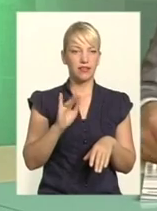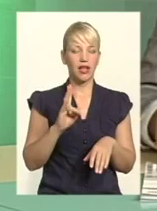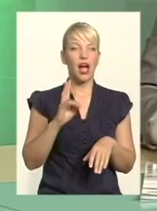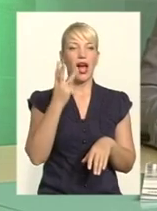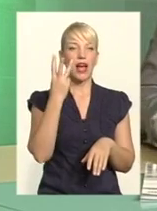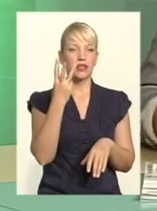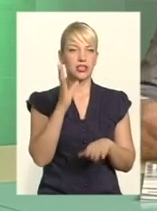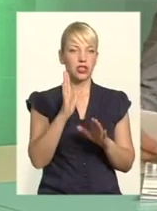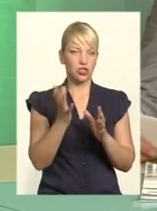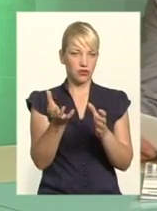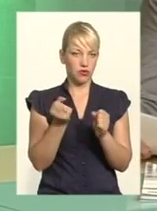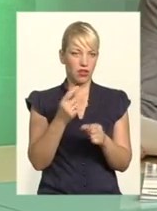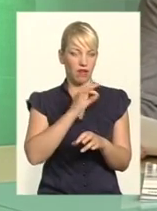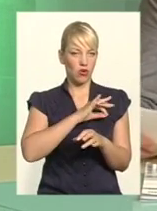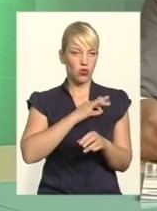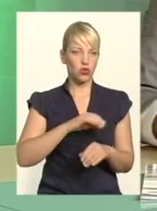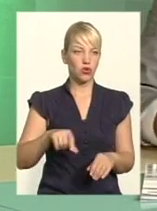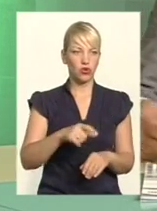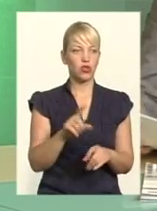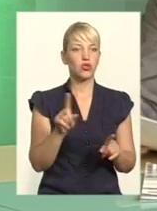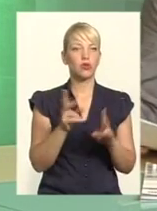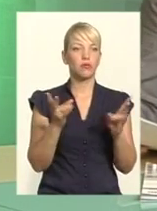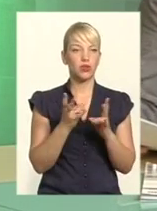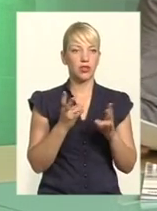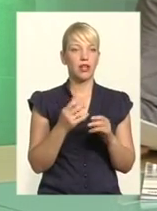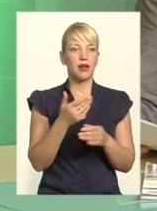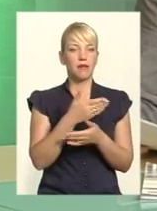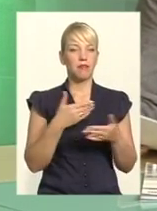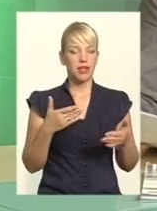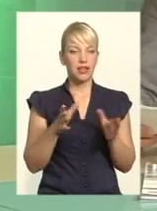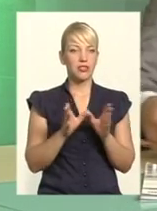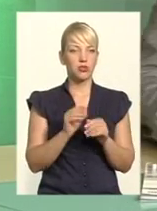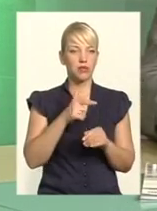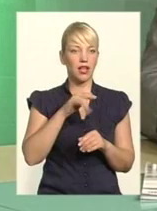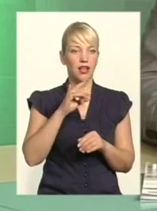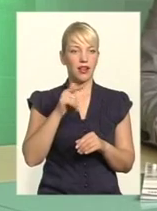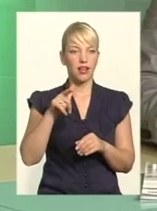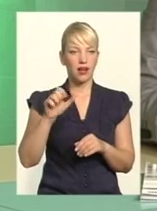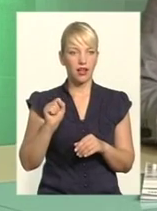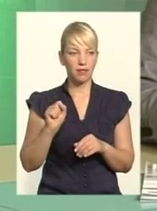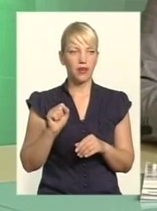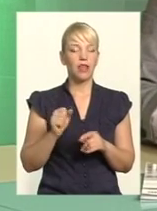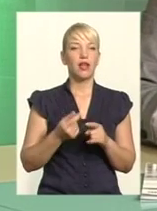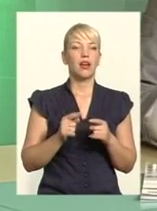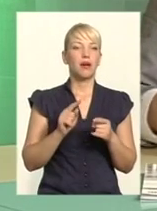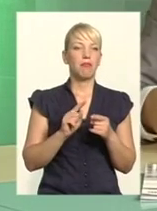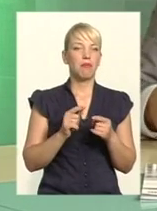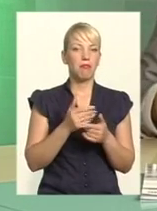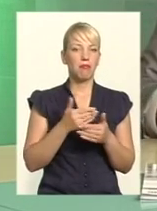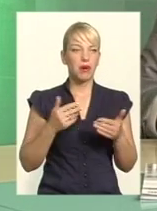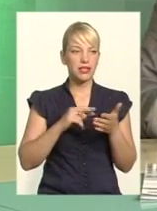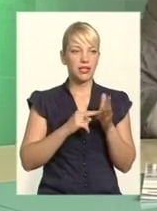Що потрібно змінити? Ми спідготували з Александром Володимовичем Герегою. Знаєте, коли ми говоримо про конкретні справи, воно звучить як мантра. Але ми